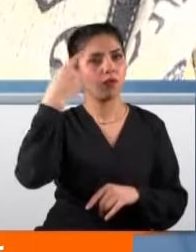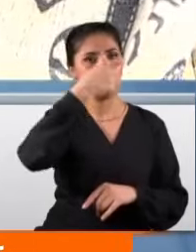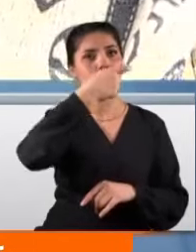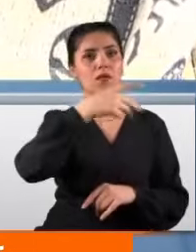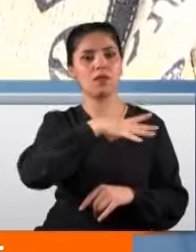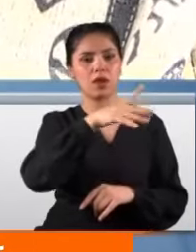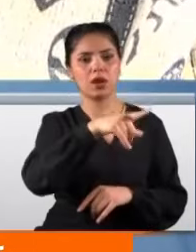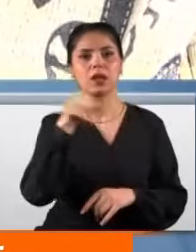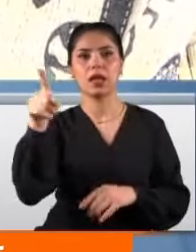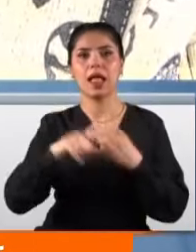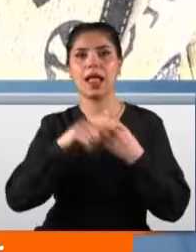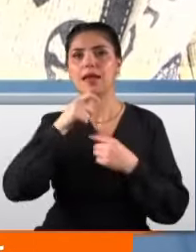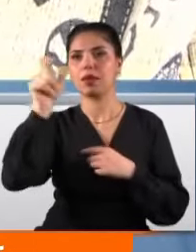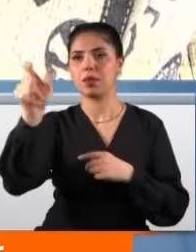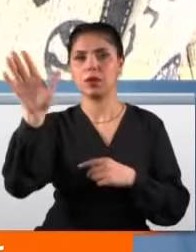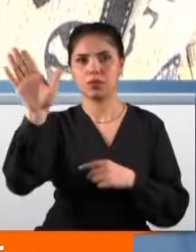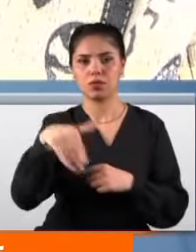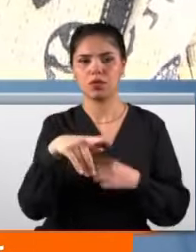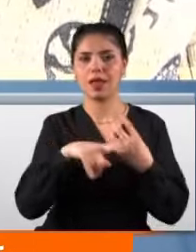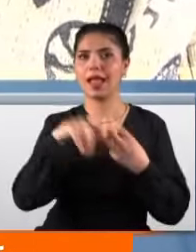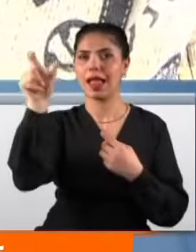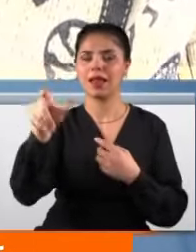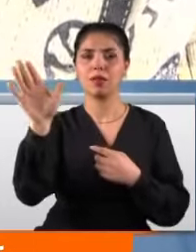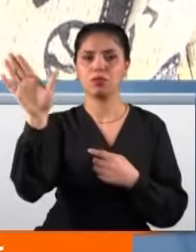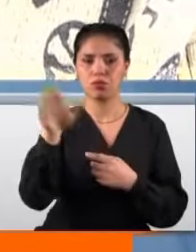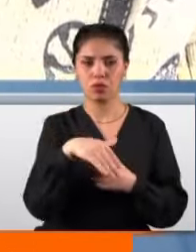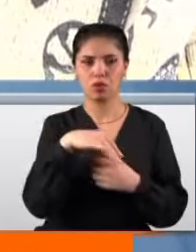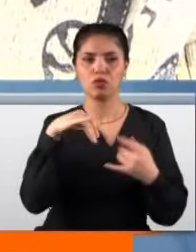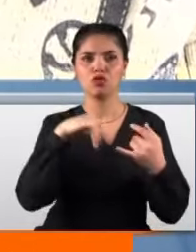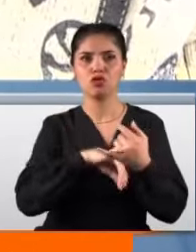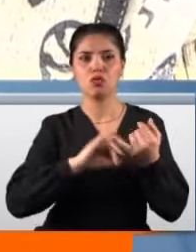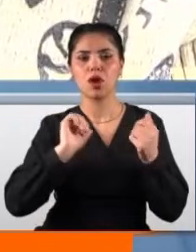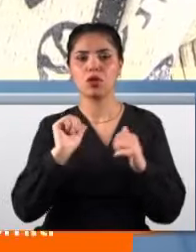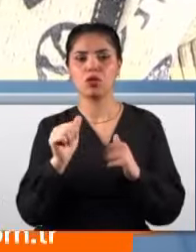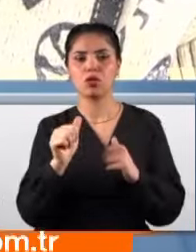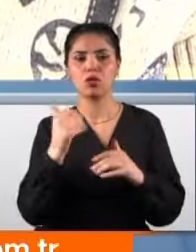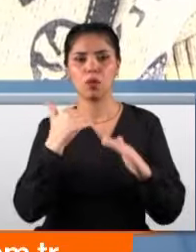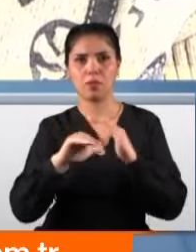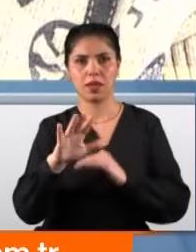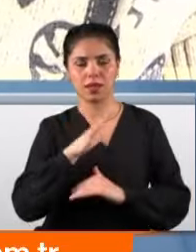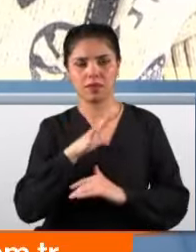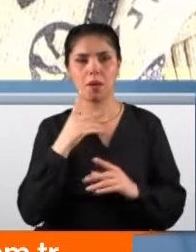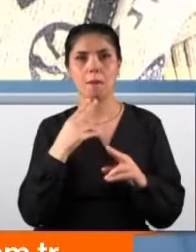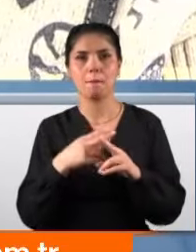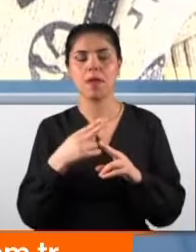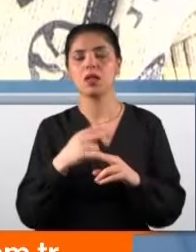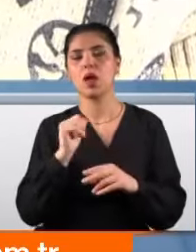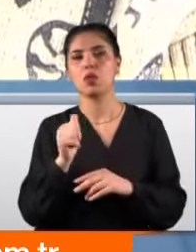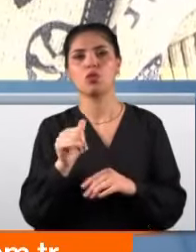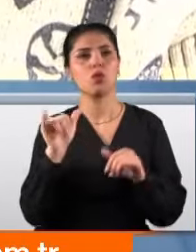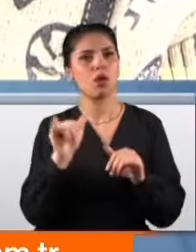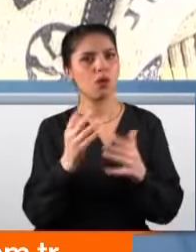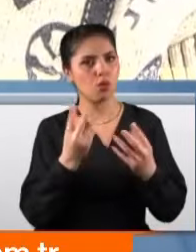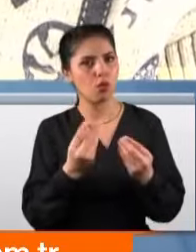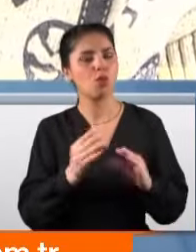Tamam mı? Sen Erdem'i çağırıyorsun. Böyle bir durumda Erdem'i çağırdığına göre, cumartesi günü de böyle bir mesaj aldığına göre, pazar günü de aynı şeyin yaşanıp